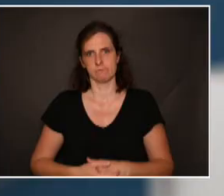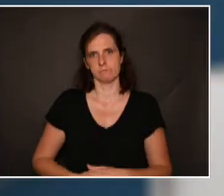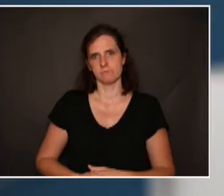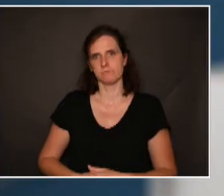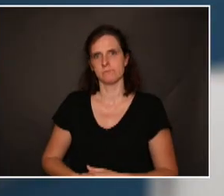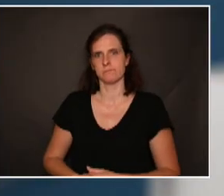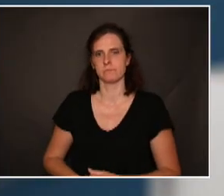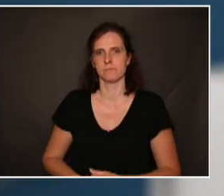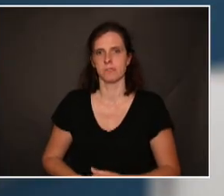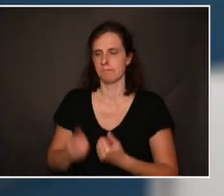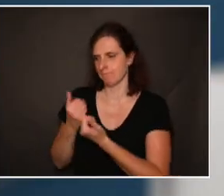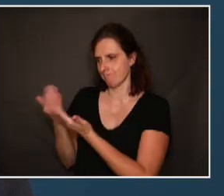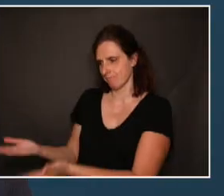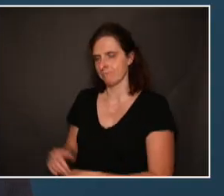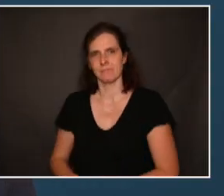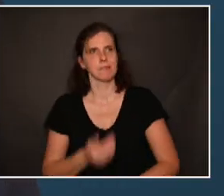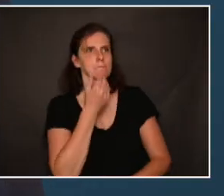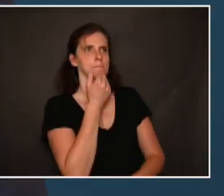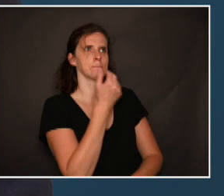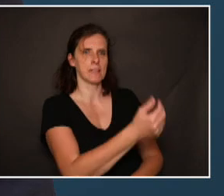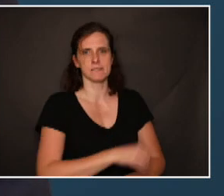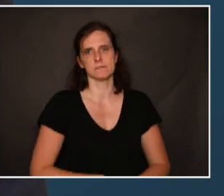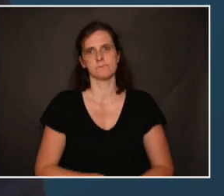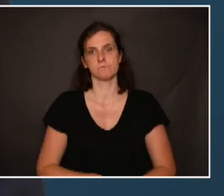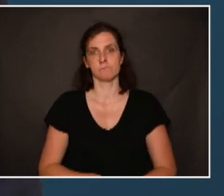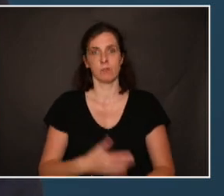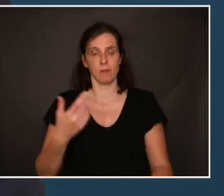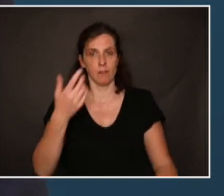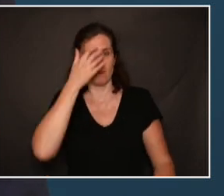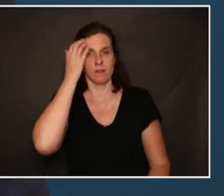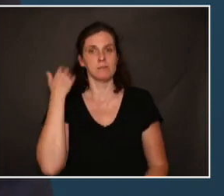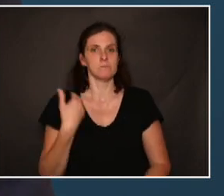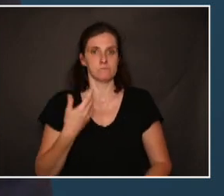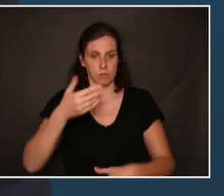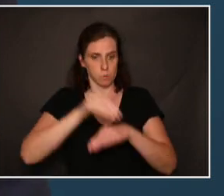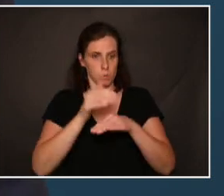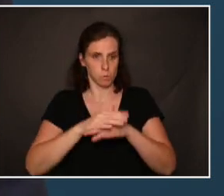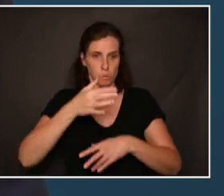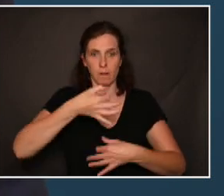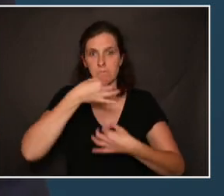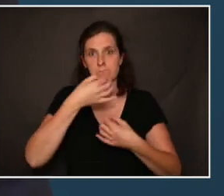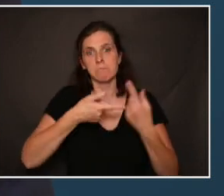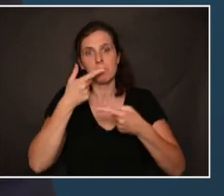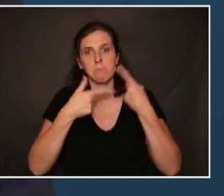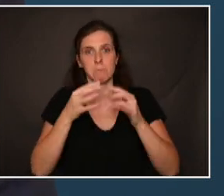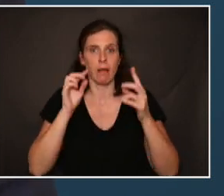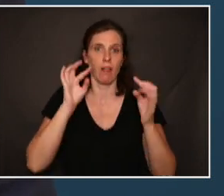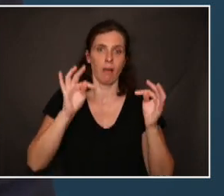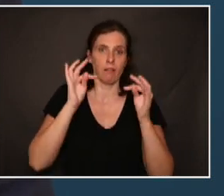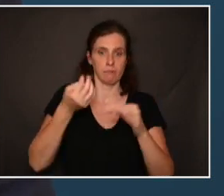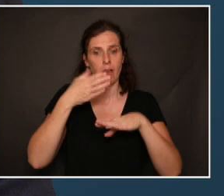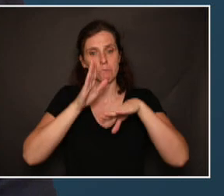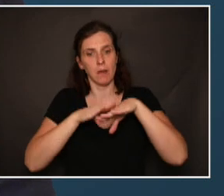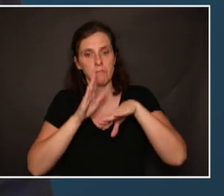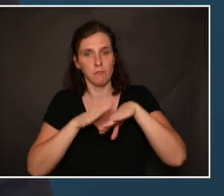Bloch, à vous. Merci. Je suis ravi de pouvoir vous parler ce soir de la problématique de la prévention